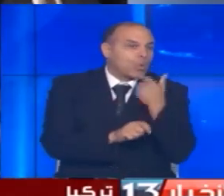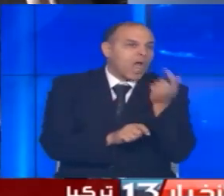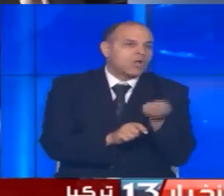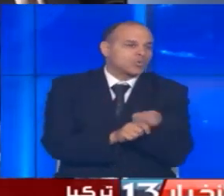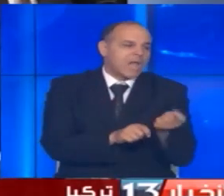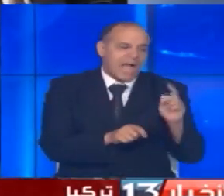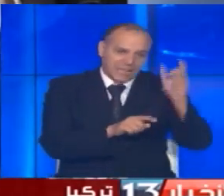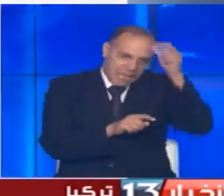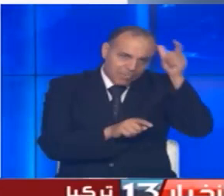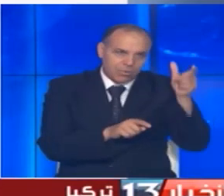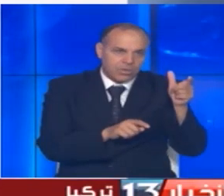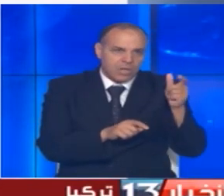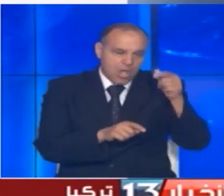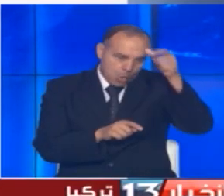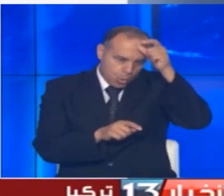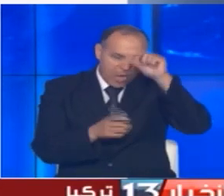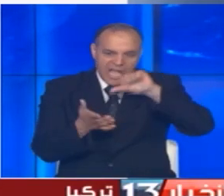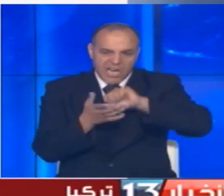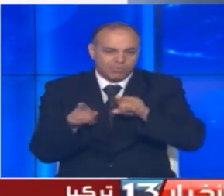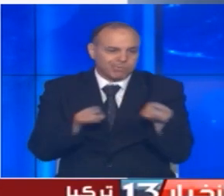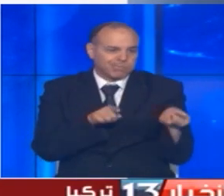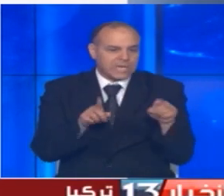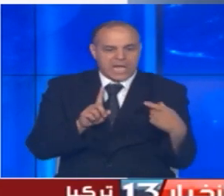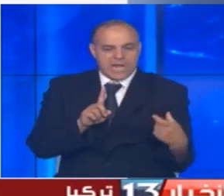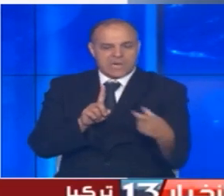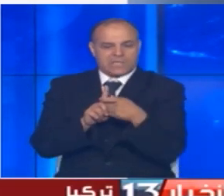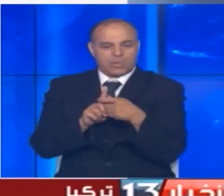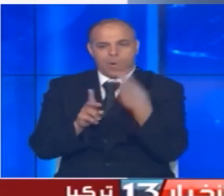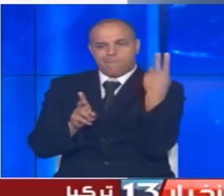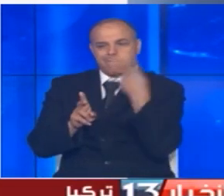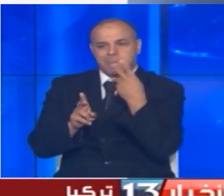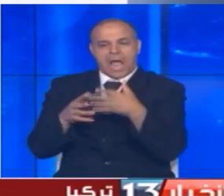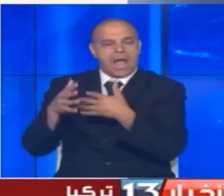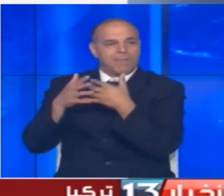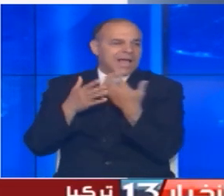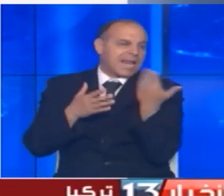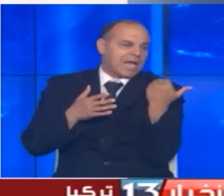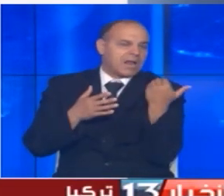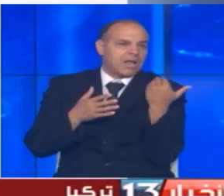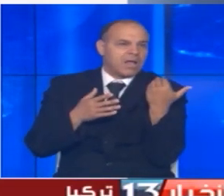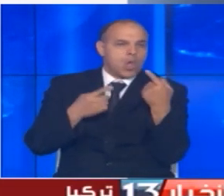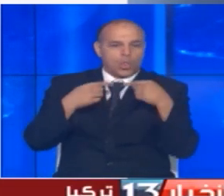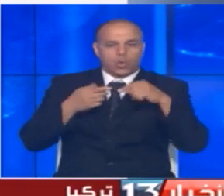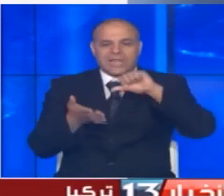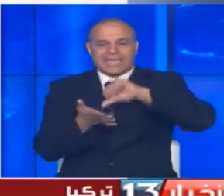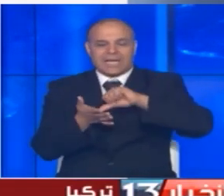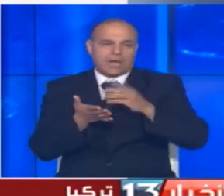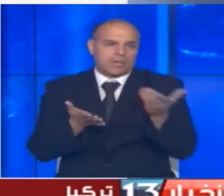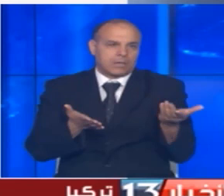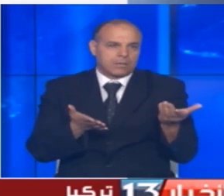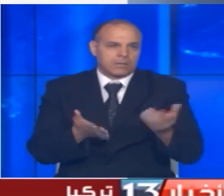عن التقارب التركي الإيراني رغم الحصار والعقوبات الأمريكية الأخيرة ضد طهران